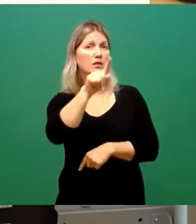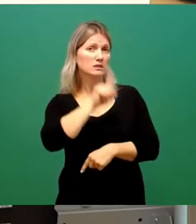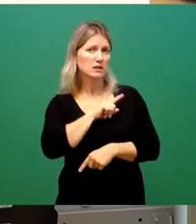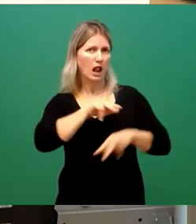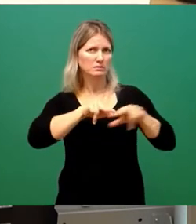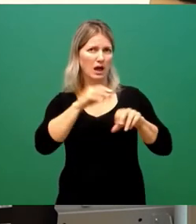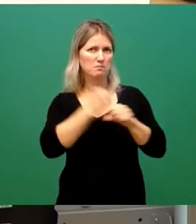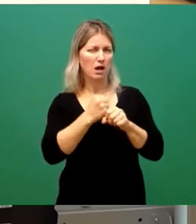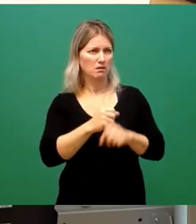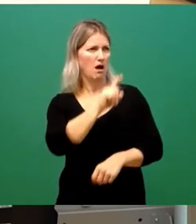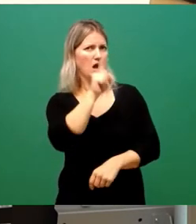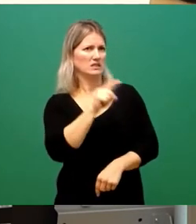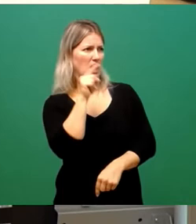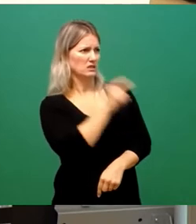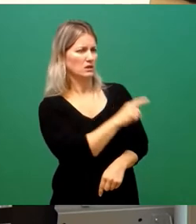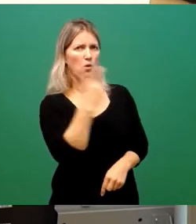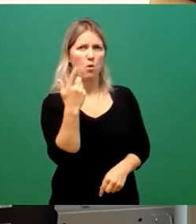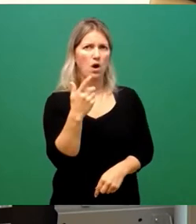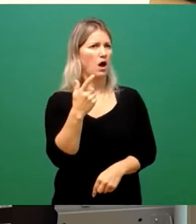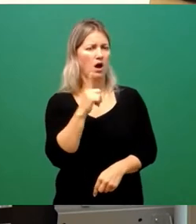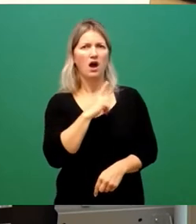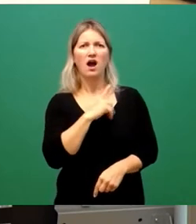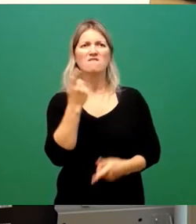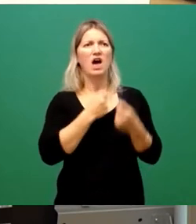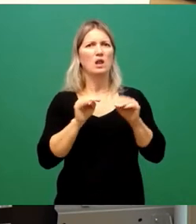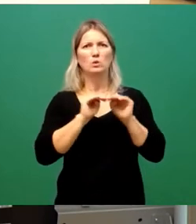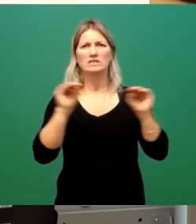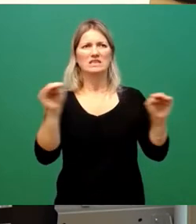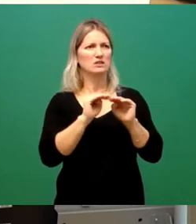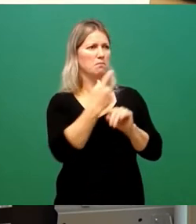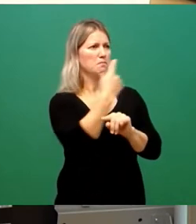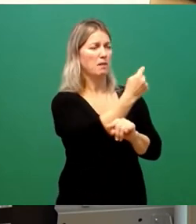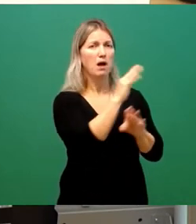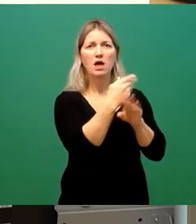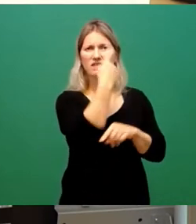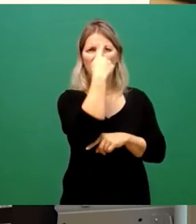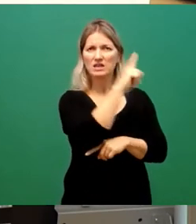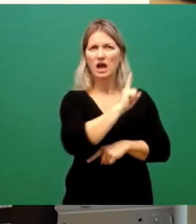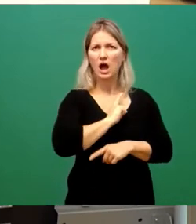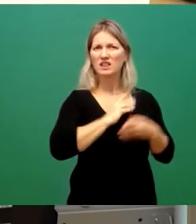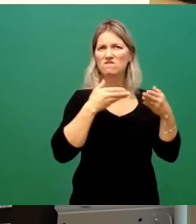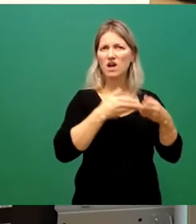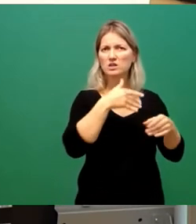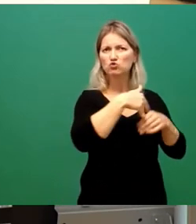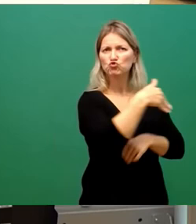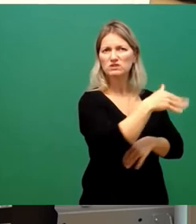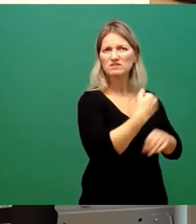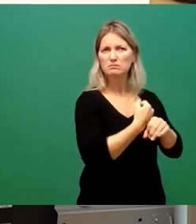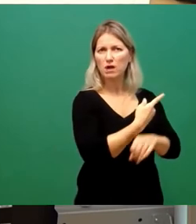hier Verhandlungstisch weggehen, weil er gar nicht weiß, was seine eigene Fraktion macht. Er selbst